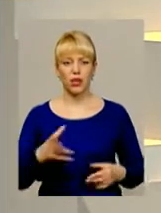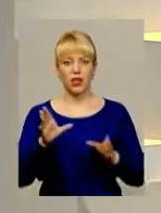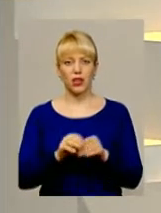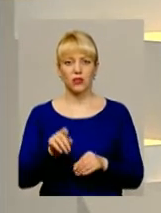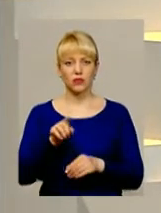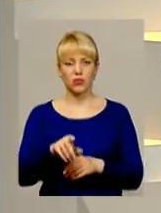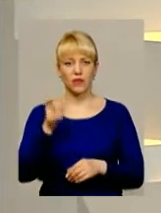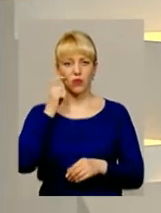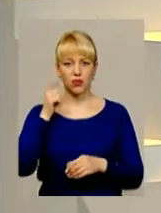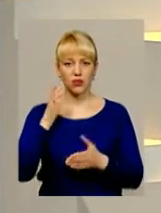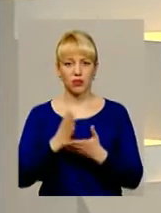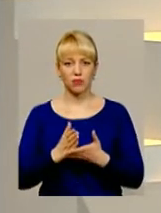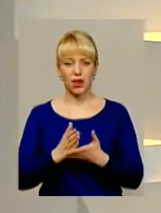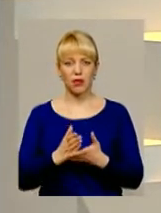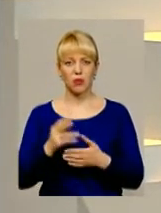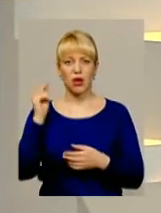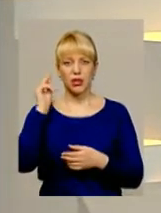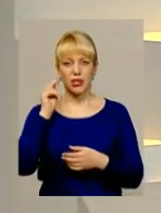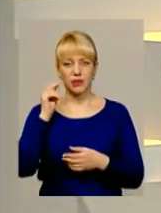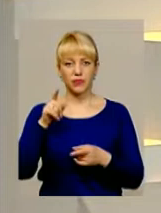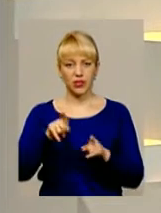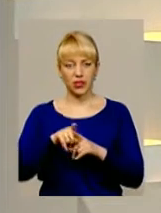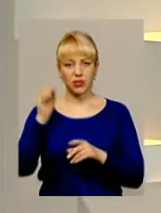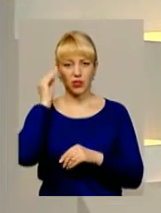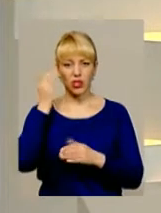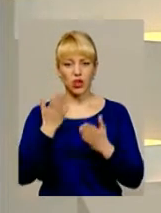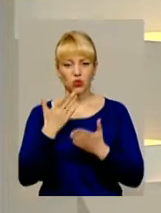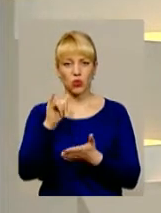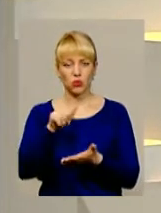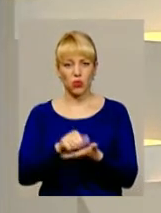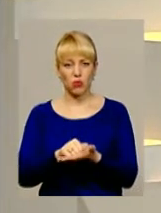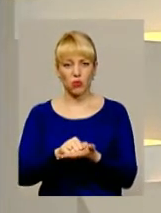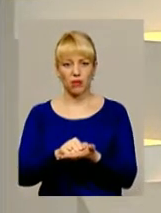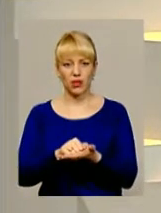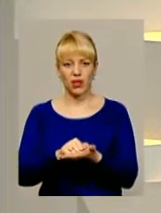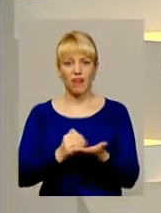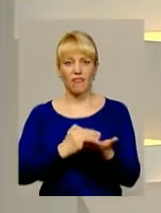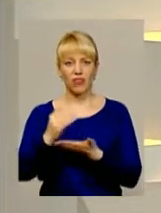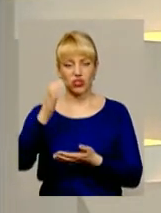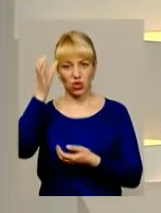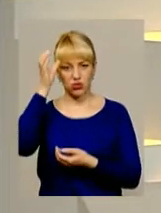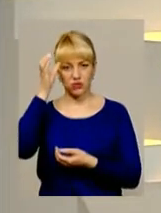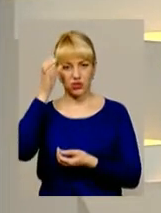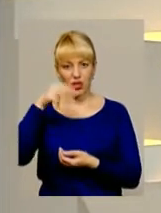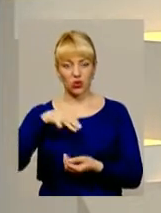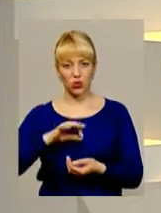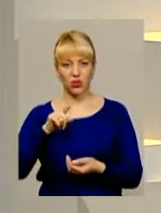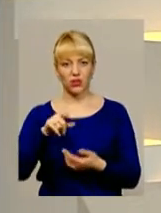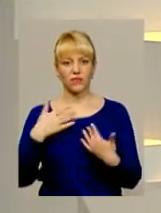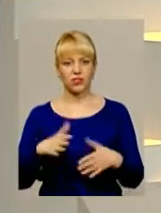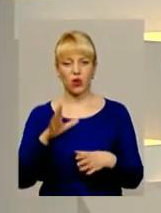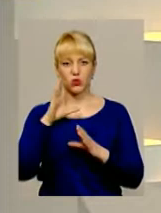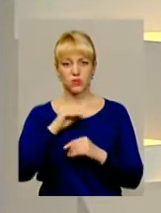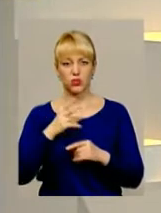в Україні маємо стереотип, якщо ти маєш диплом закладу вищої освіти, то ти вже